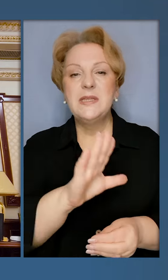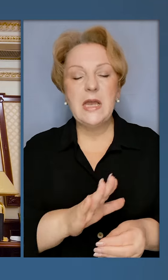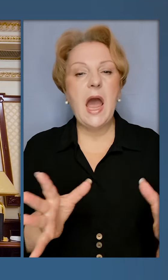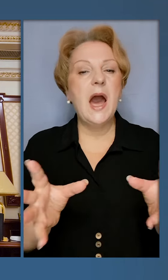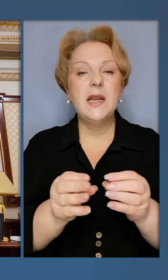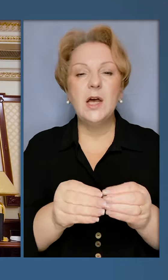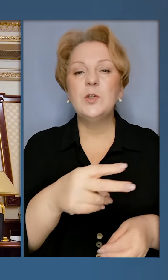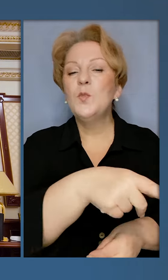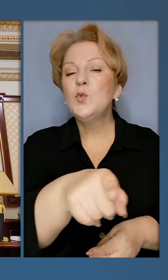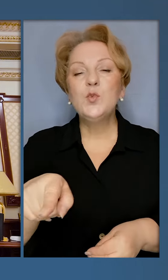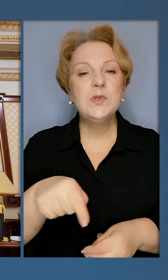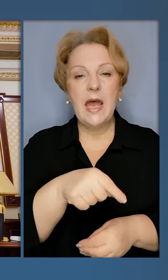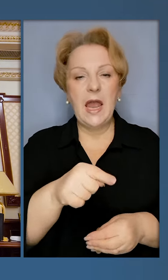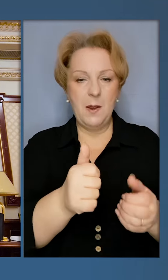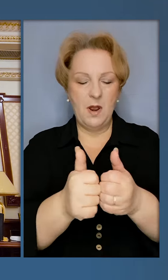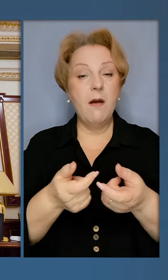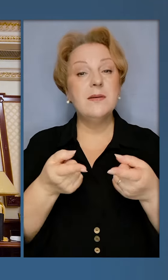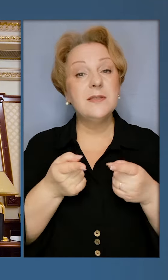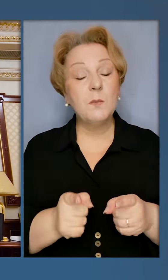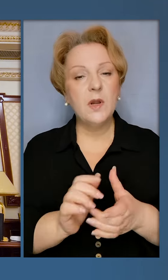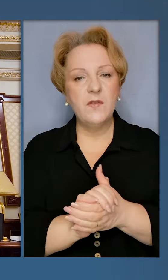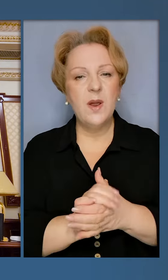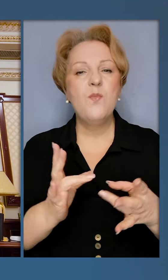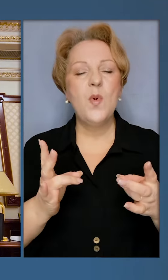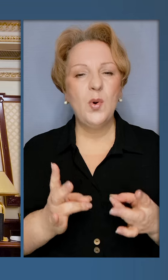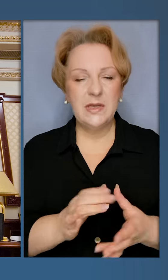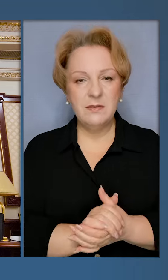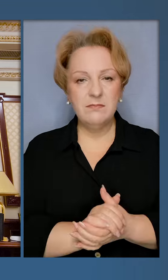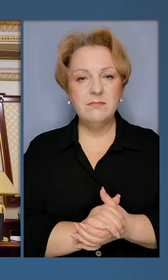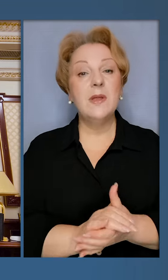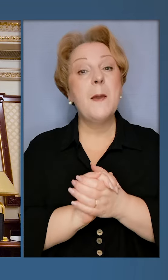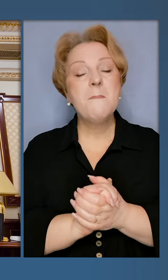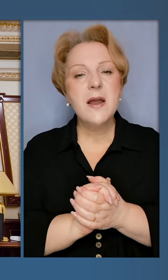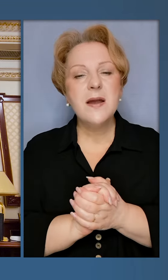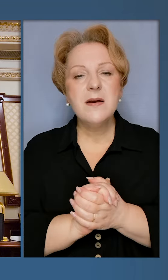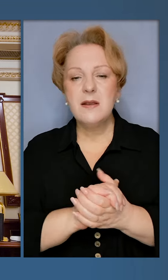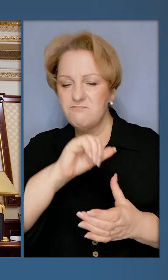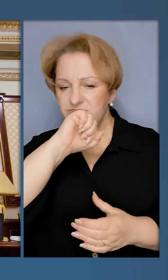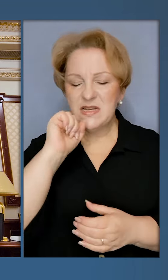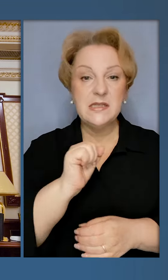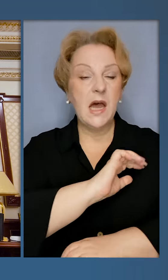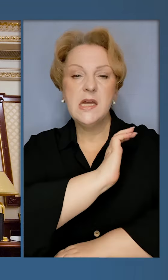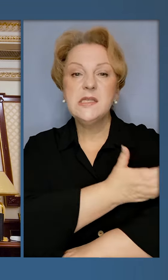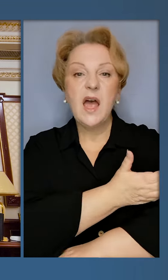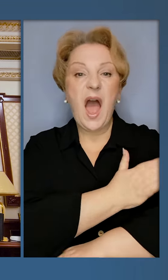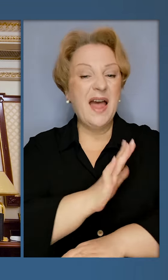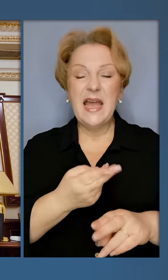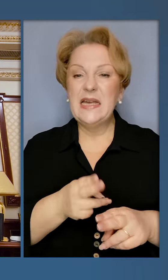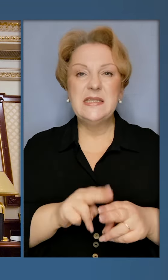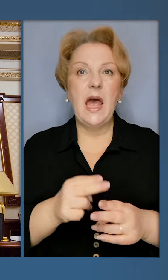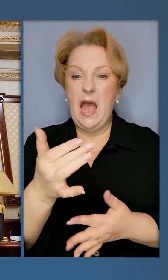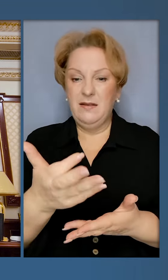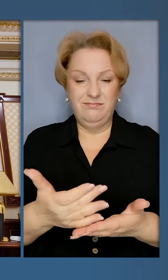З Європою разом. З усіма партнерами. Справжній мир потрібен. Мир завдяки силі, а не